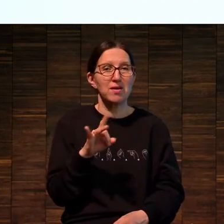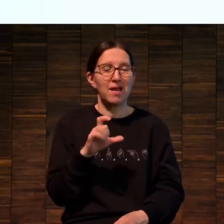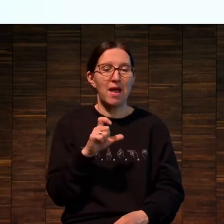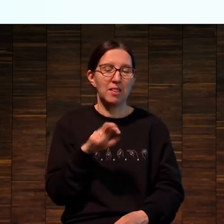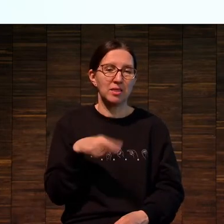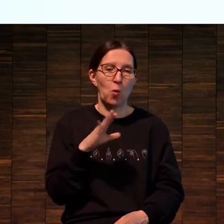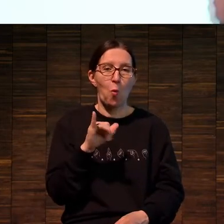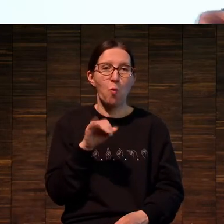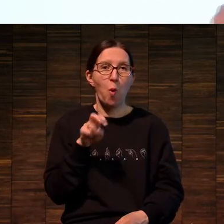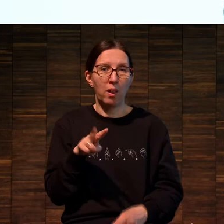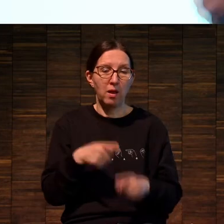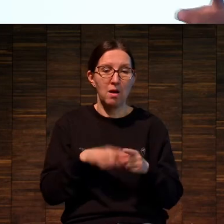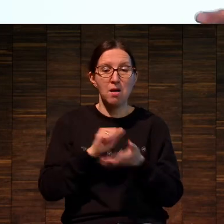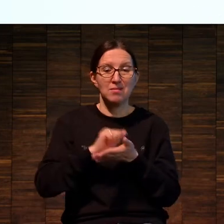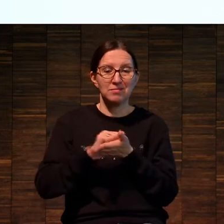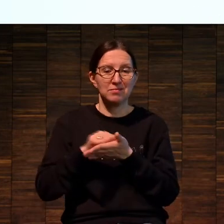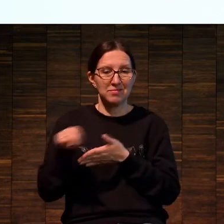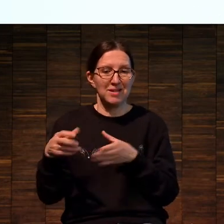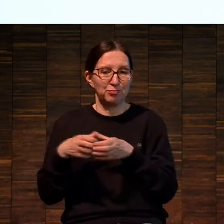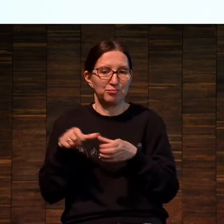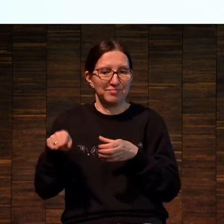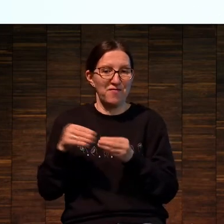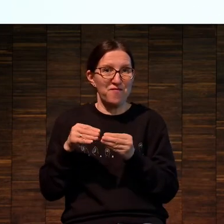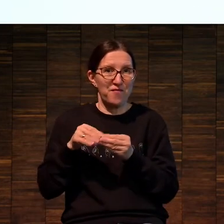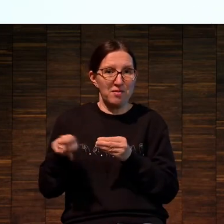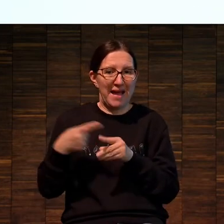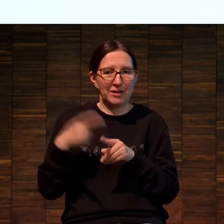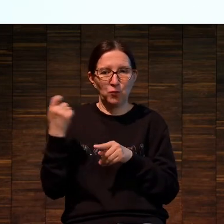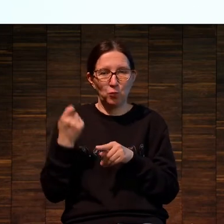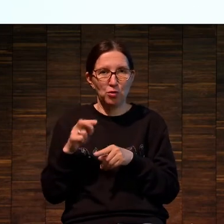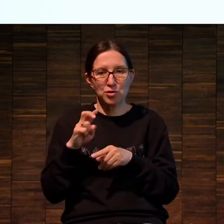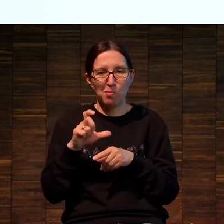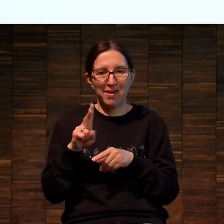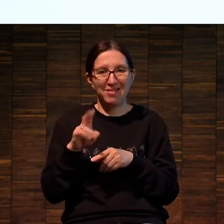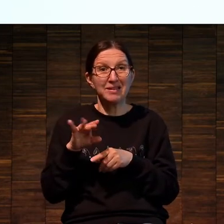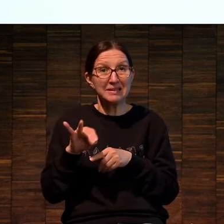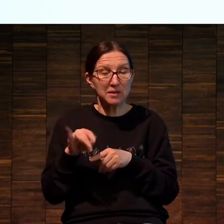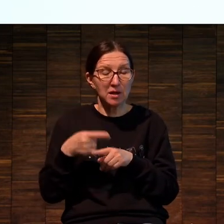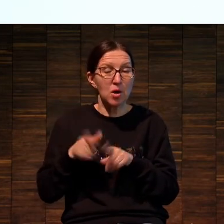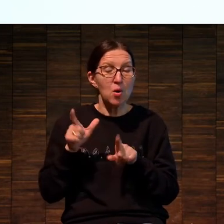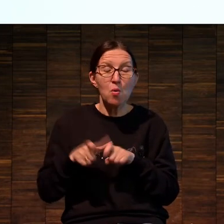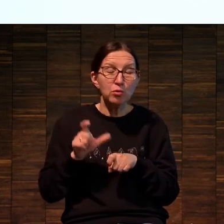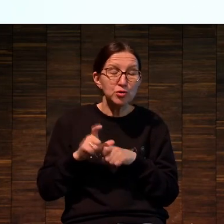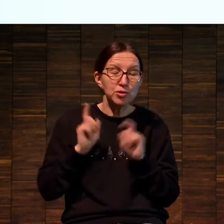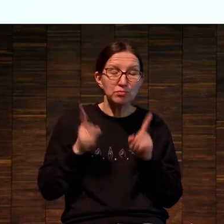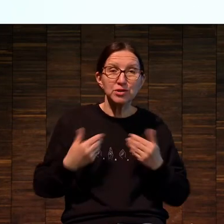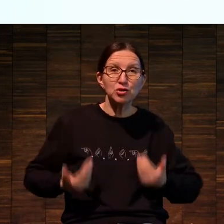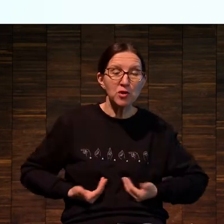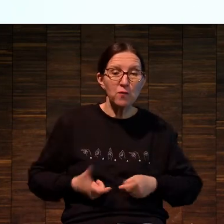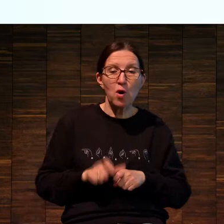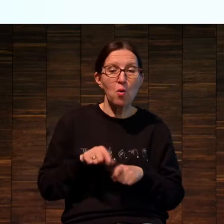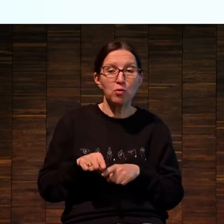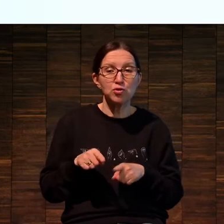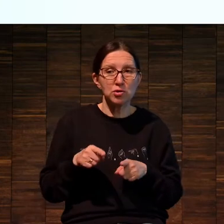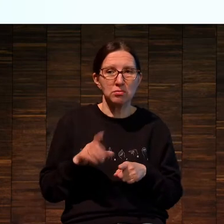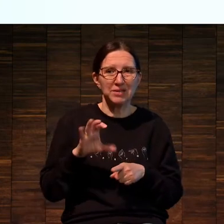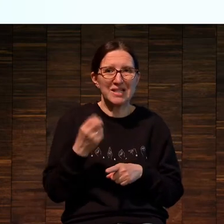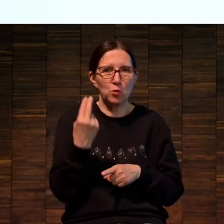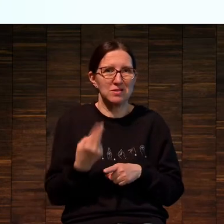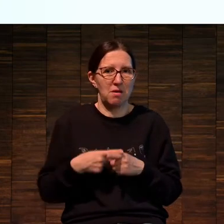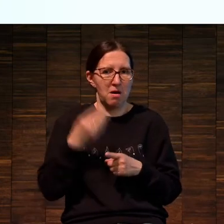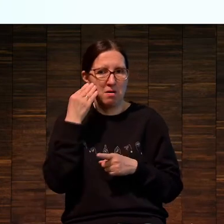студия, которую печатала Бэнкси, развивалась, это был прям вот такой очень живой, очень социальный инструмент.